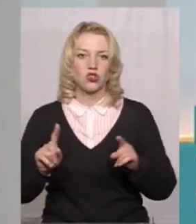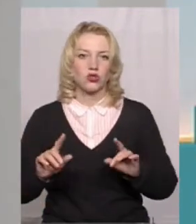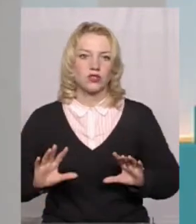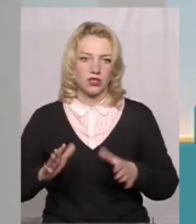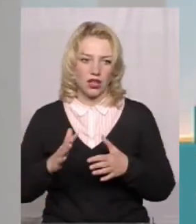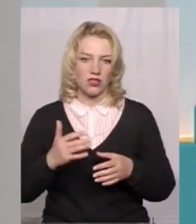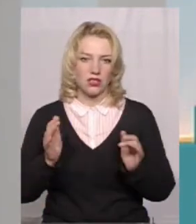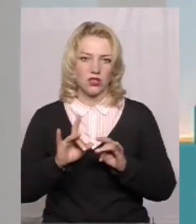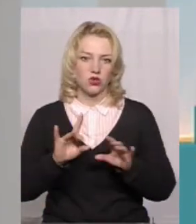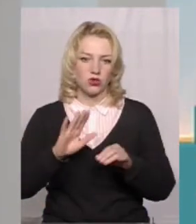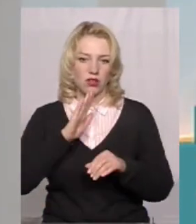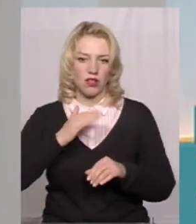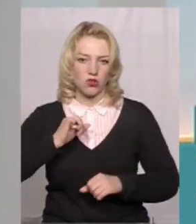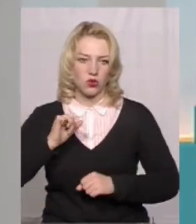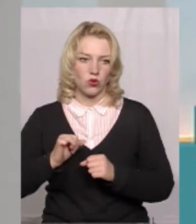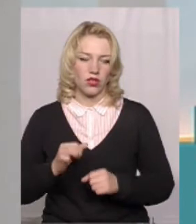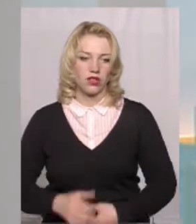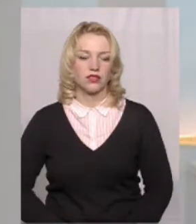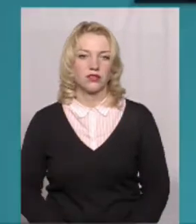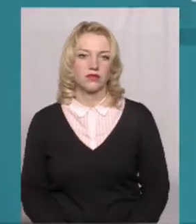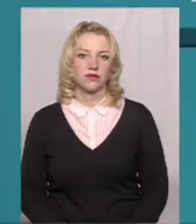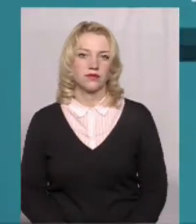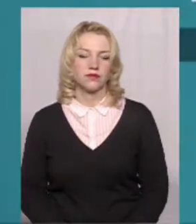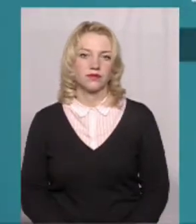у сюжеті нашої колеги Світлани Поробок.